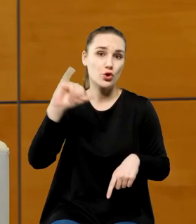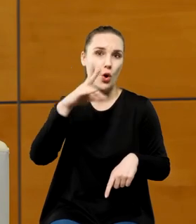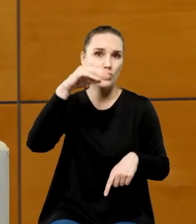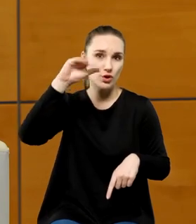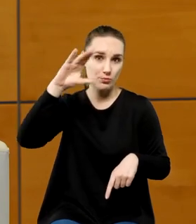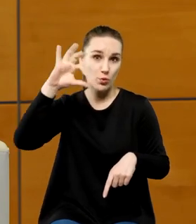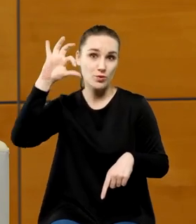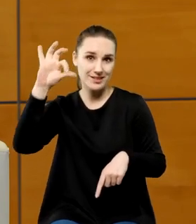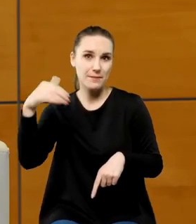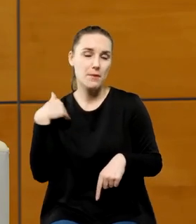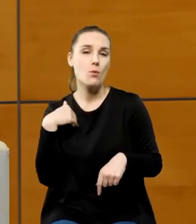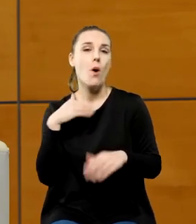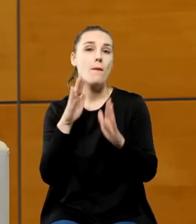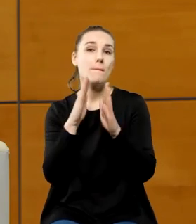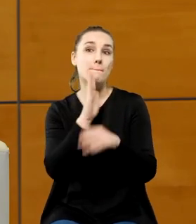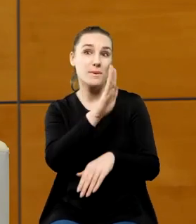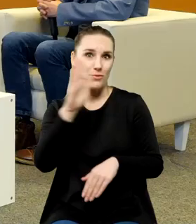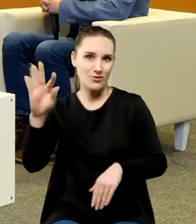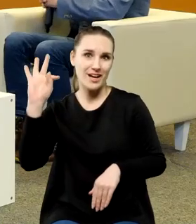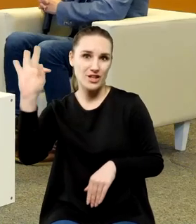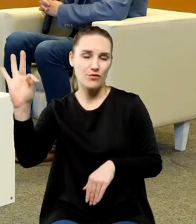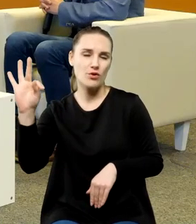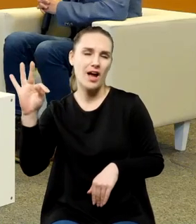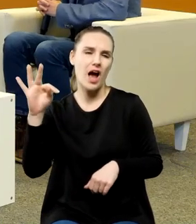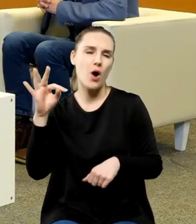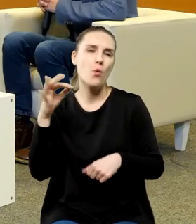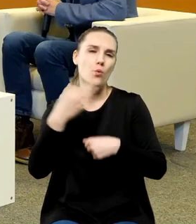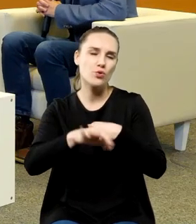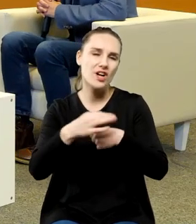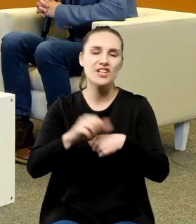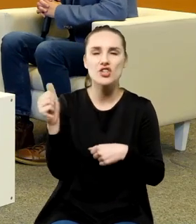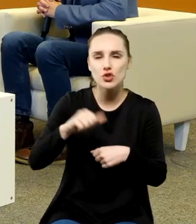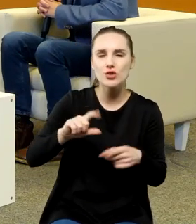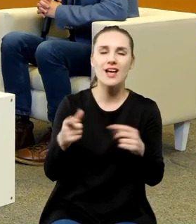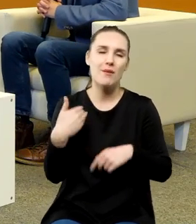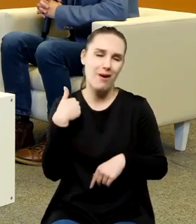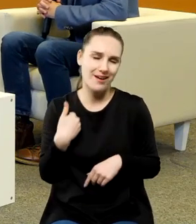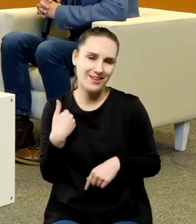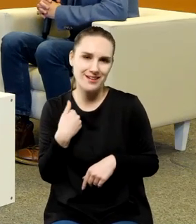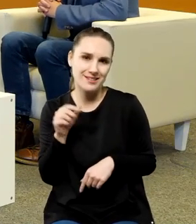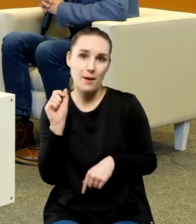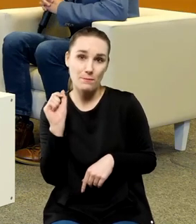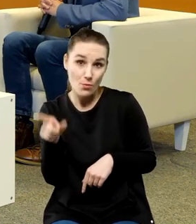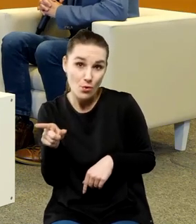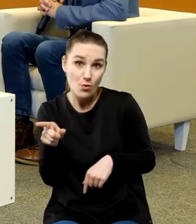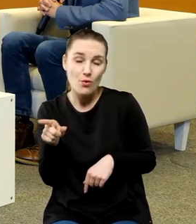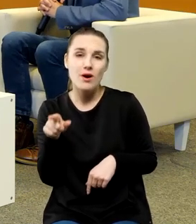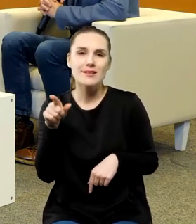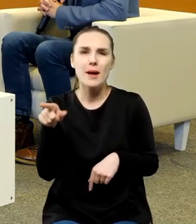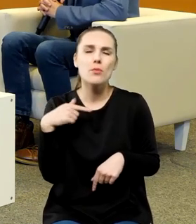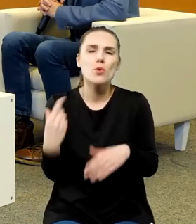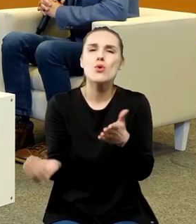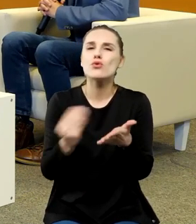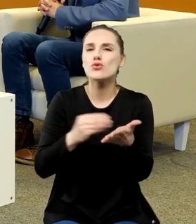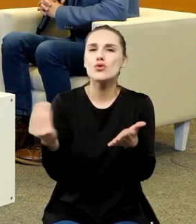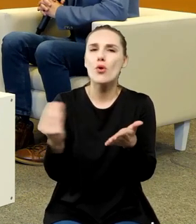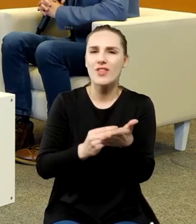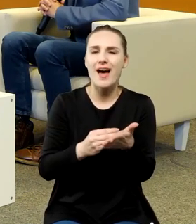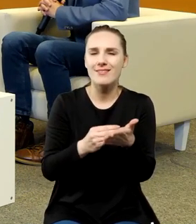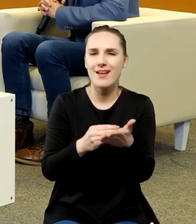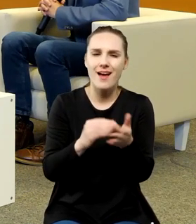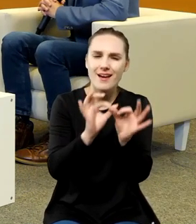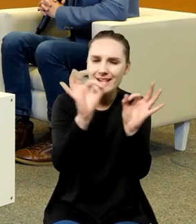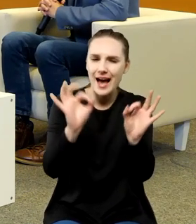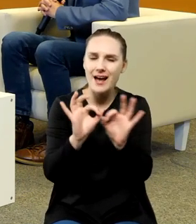której uczelni angielskiej albo szkockiej i tam dodane były takie karty